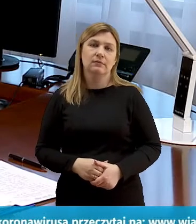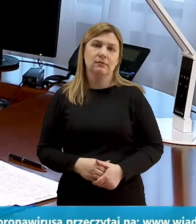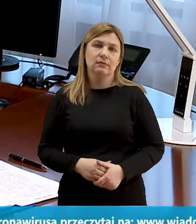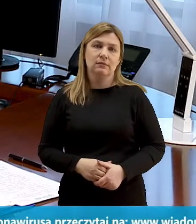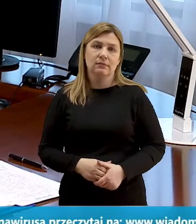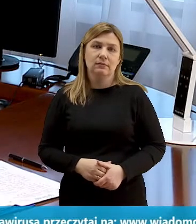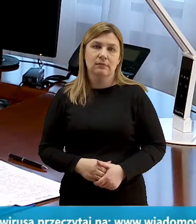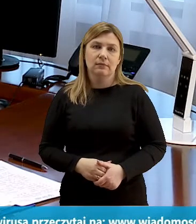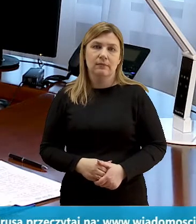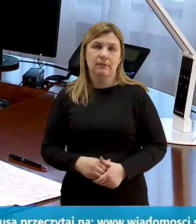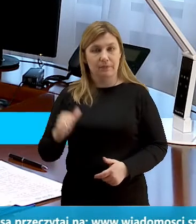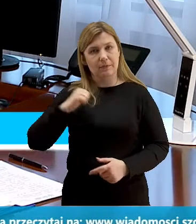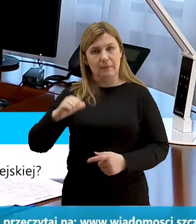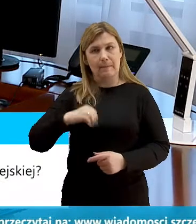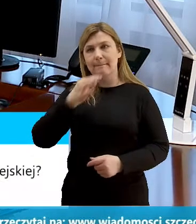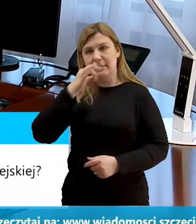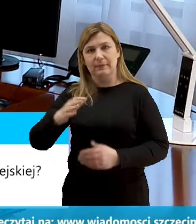Czekam na kolejne pytanie.